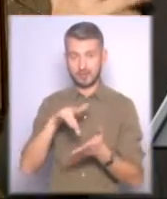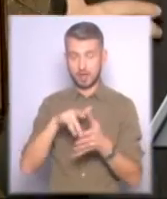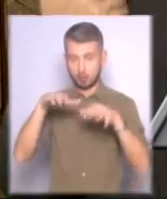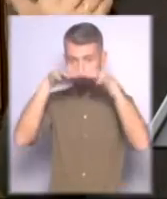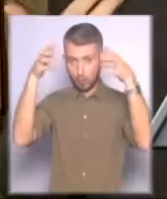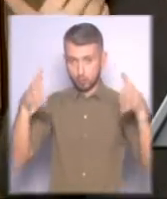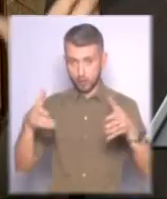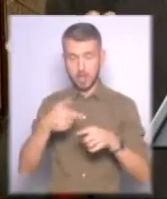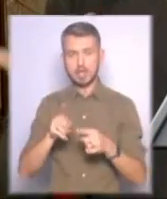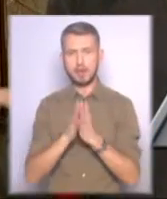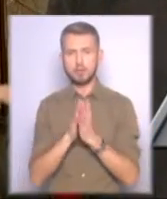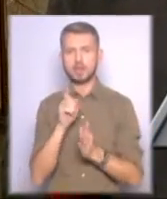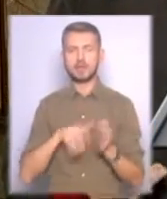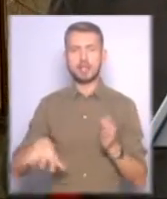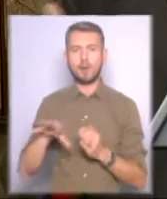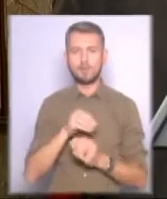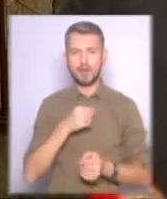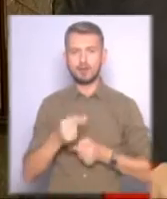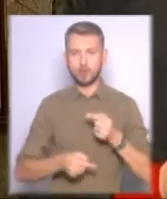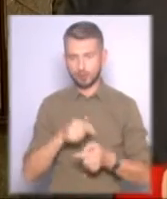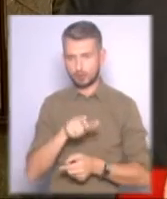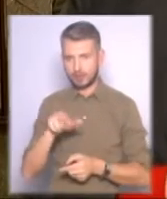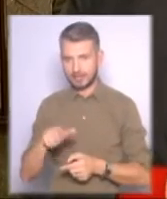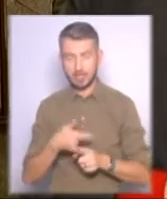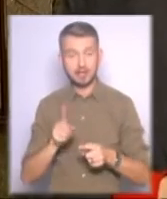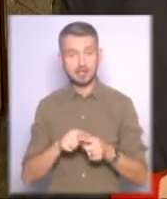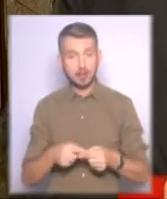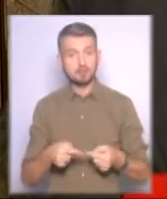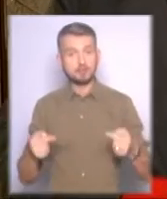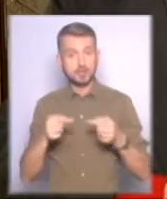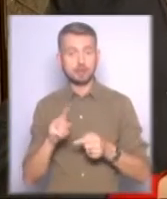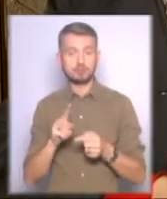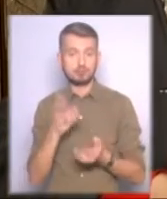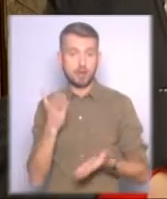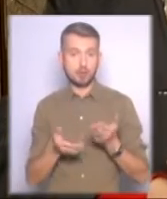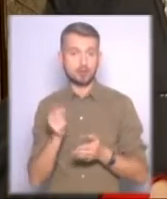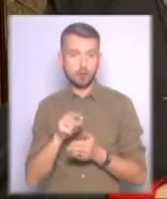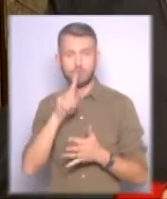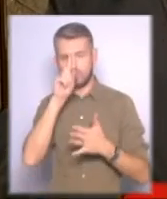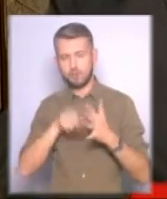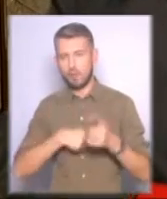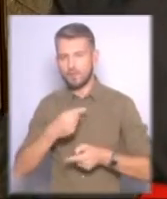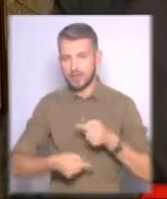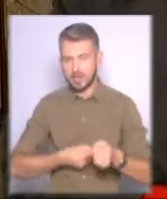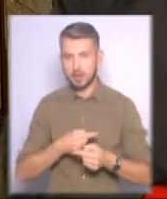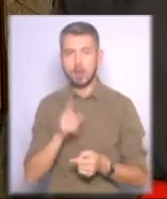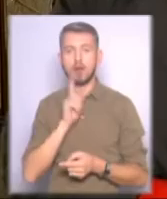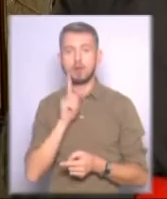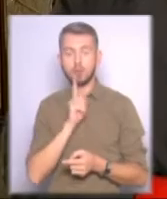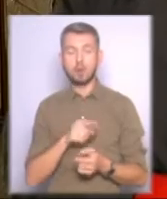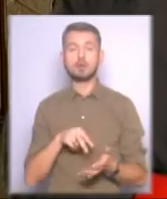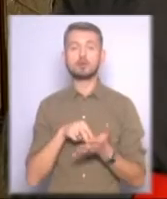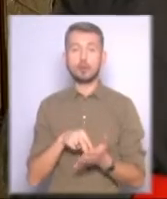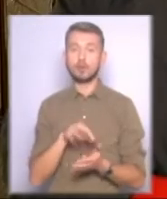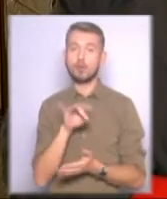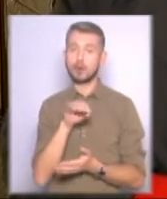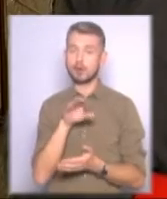молитва ця за весь род людський. І саме це визначено в тому, що, мабуть, в тому повір'ї, що доти стоїть оран та молиться, доти